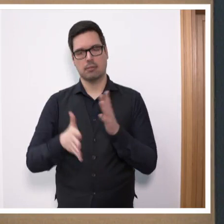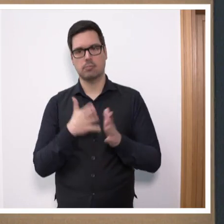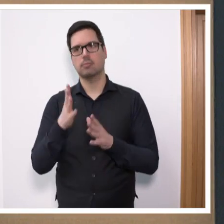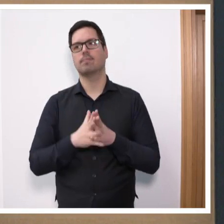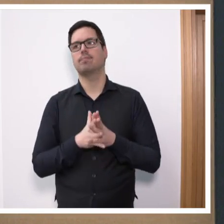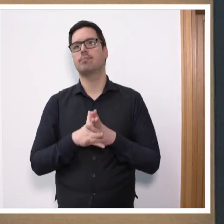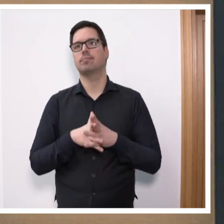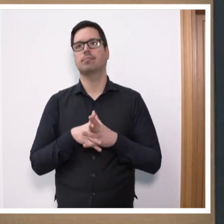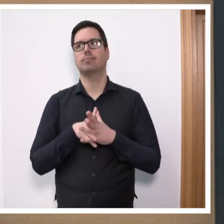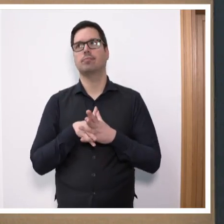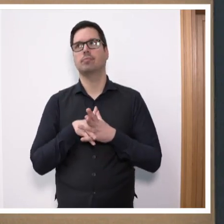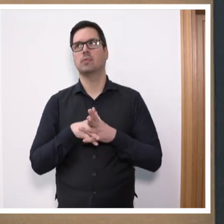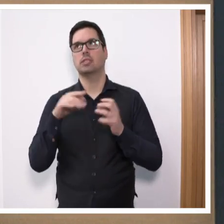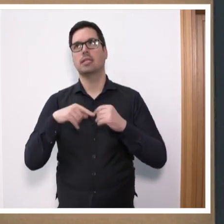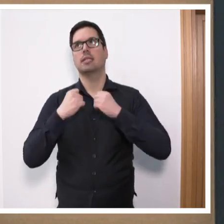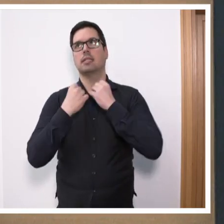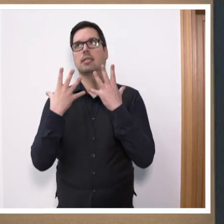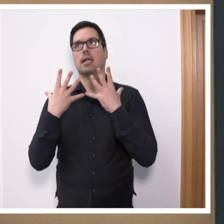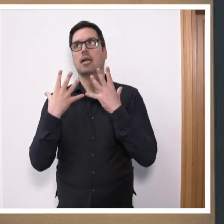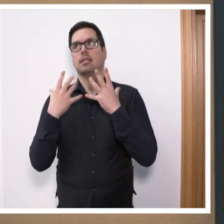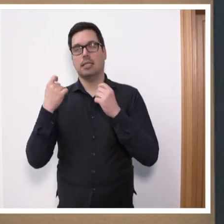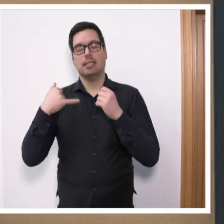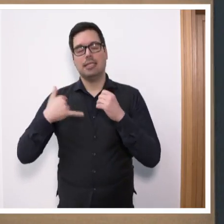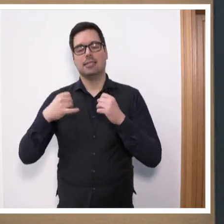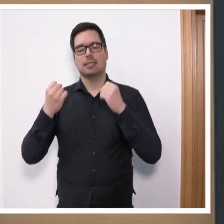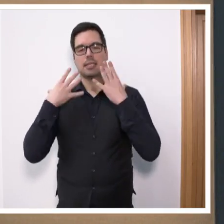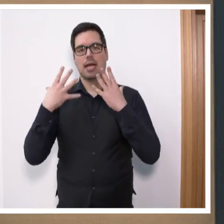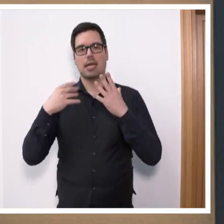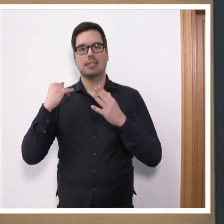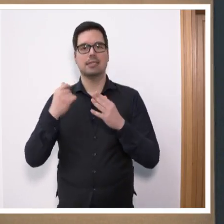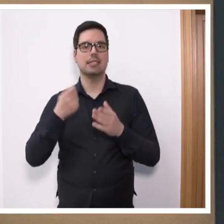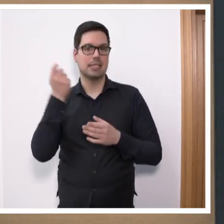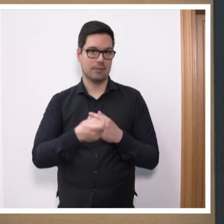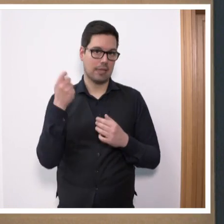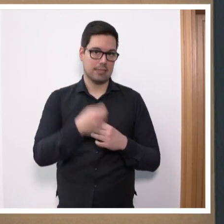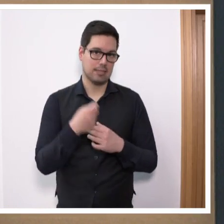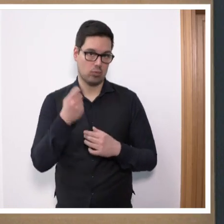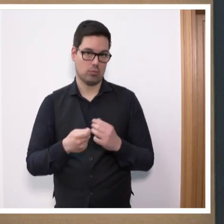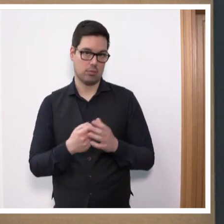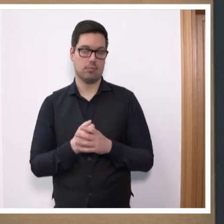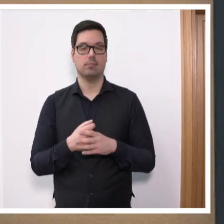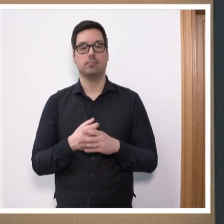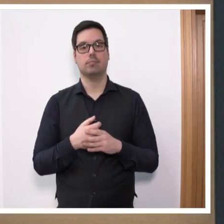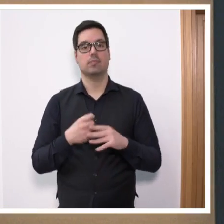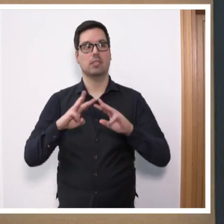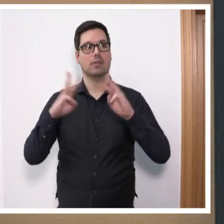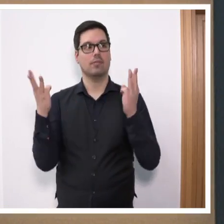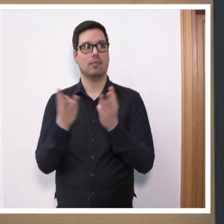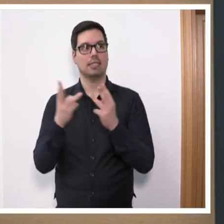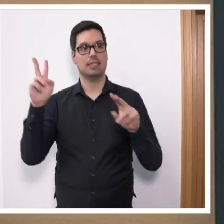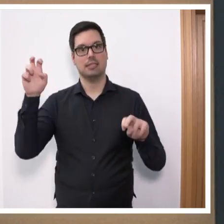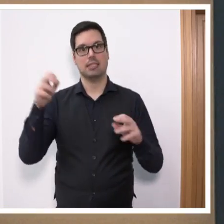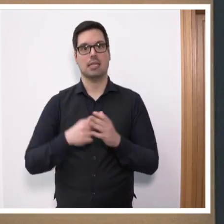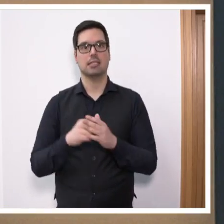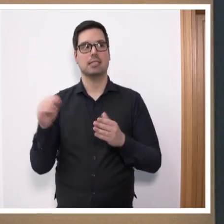nun endlich Klarheit, nun muss dringend auch Klarheit für Investoren geschaffen werden, sagt Kerstin André. Die Welt zitiert sie weiter.